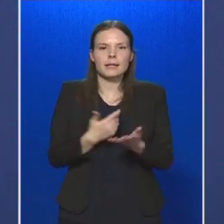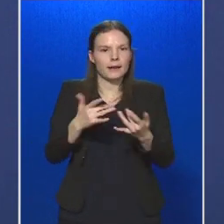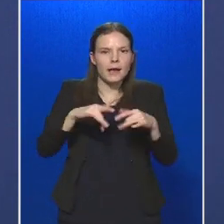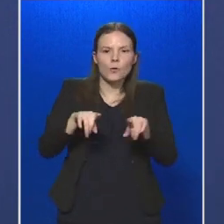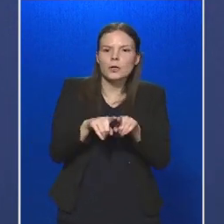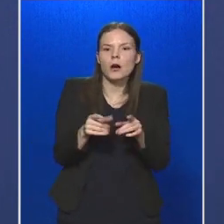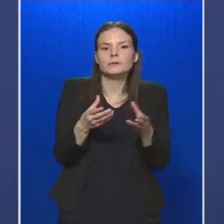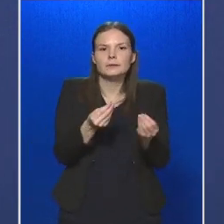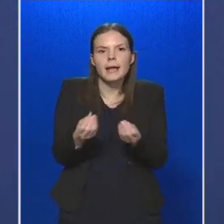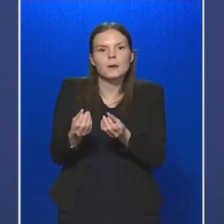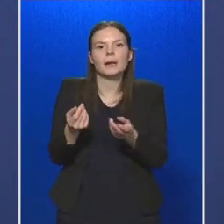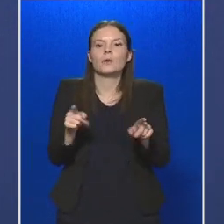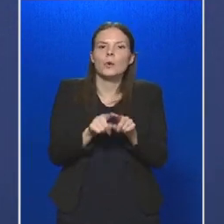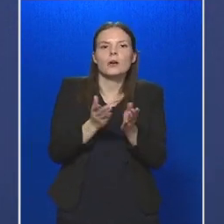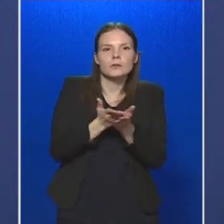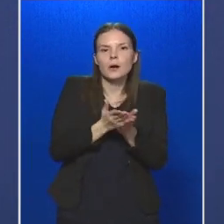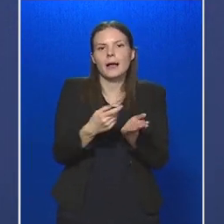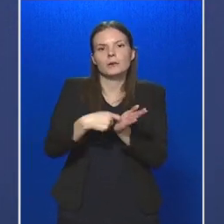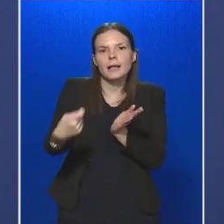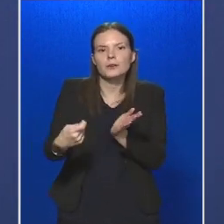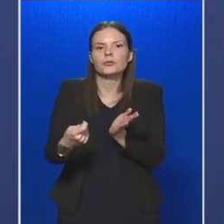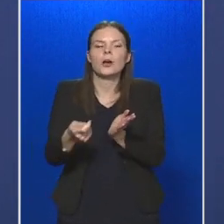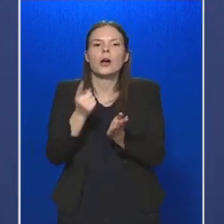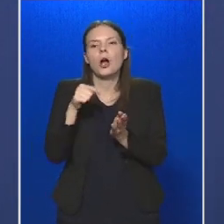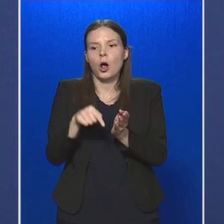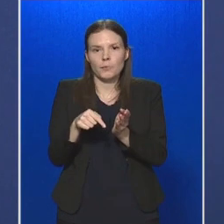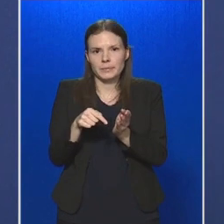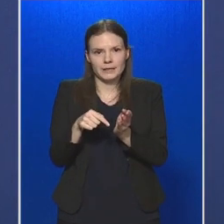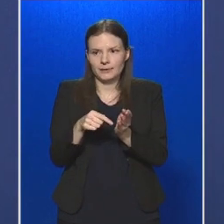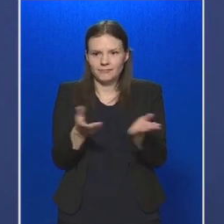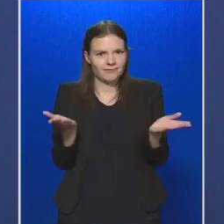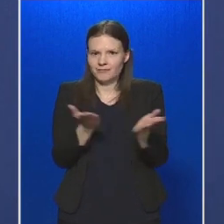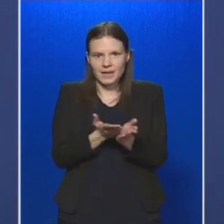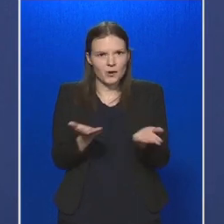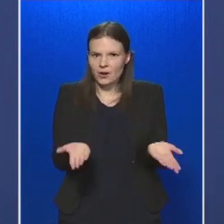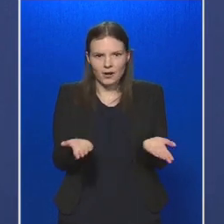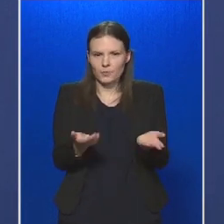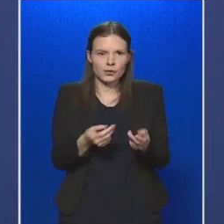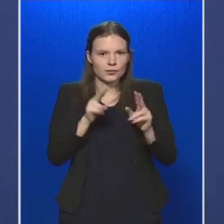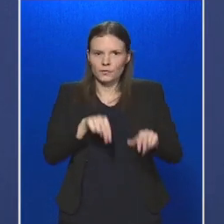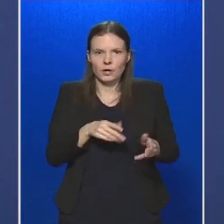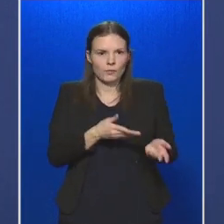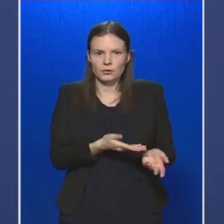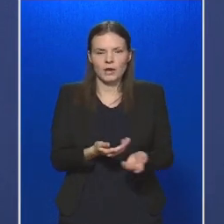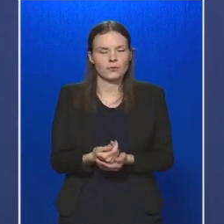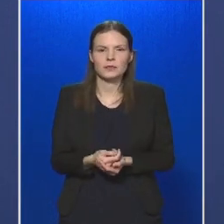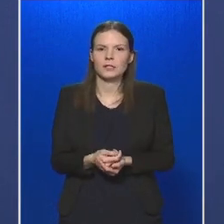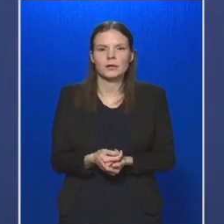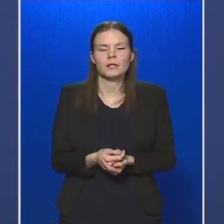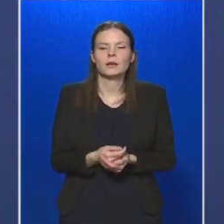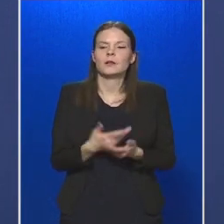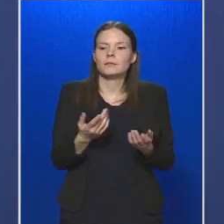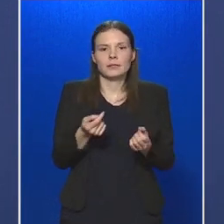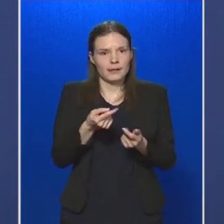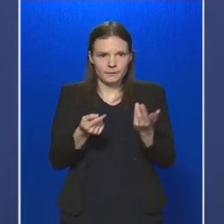olyan szolgáltatásokat kínálnak, amelyek egyébként köszönő viszonyban sincsenek a valósággal, és